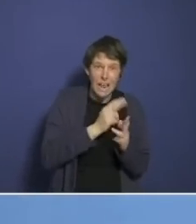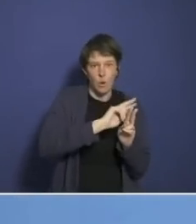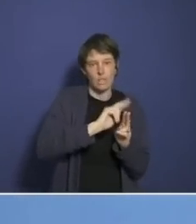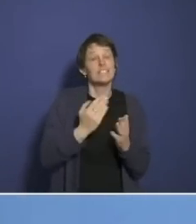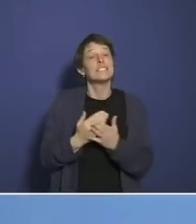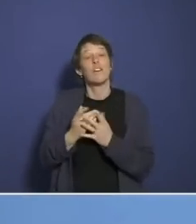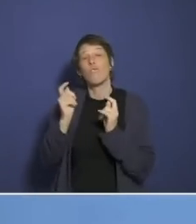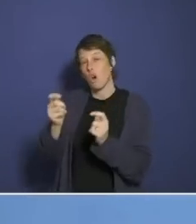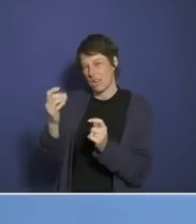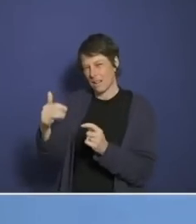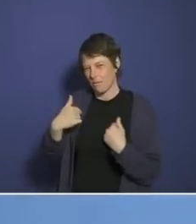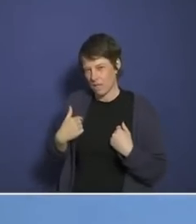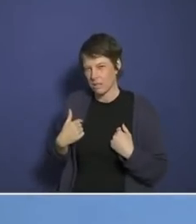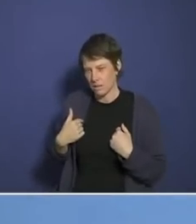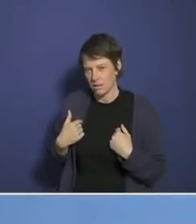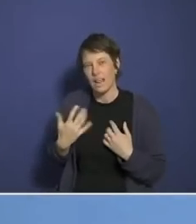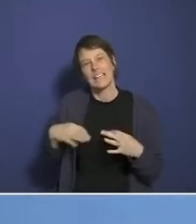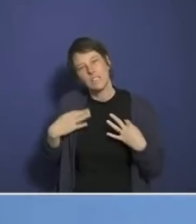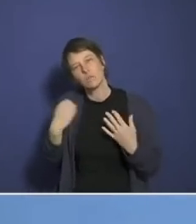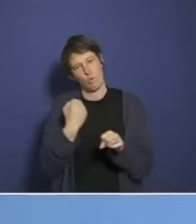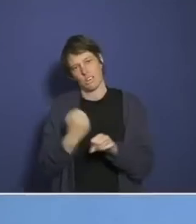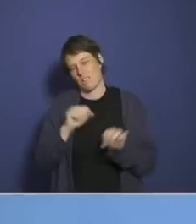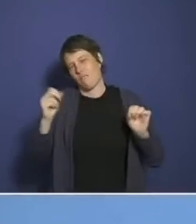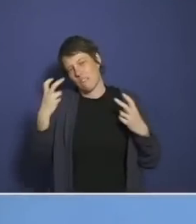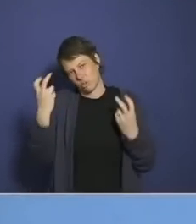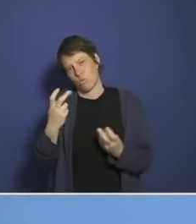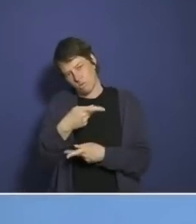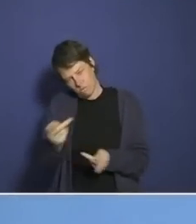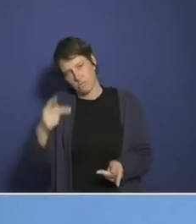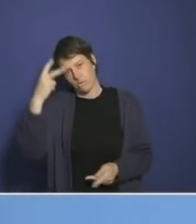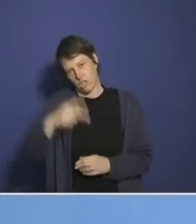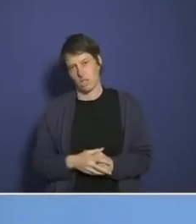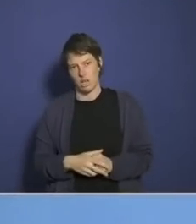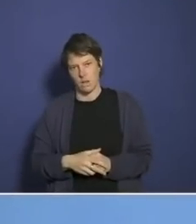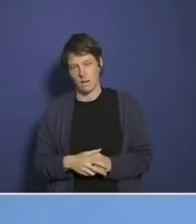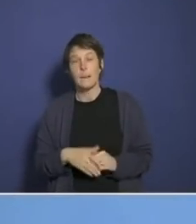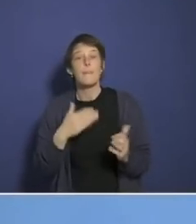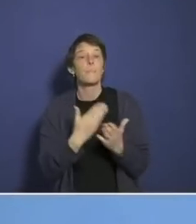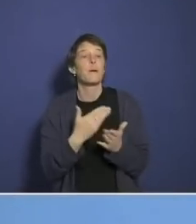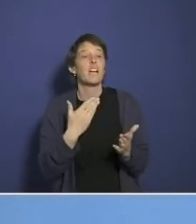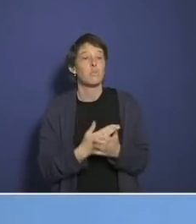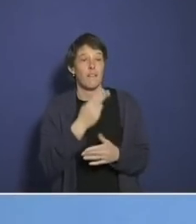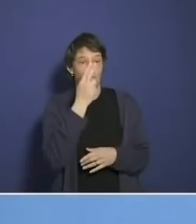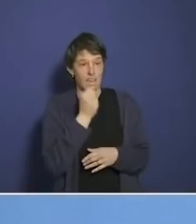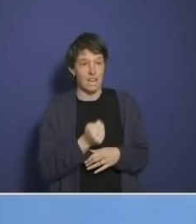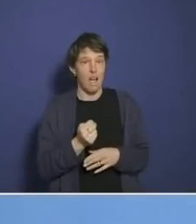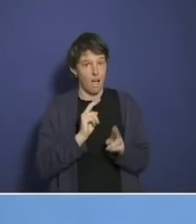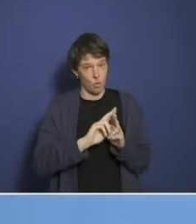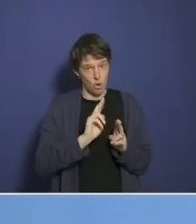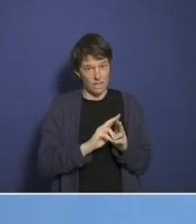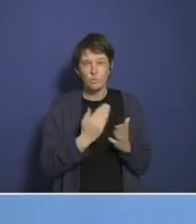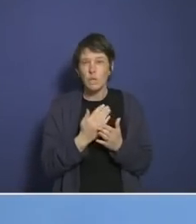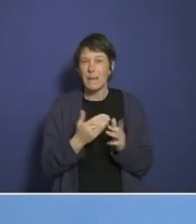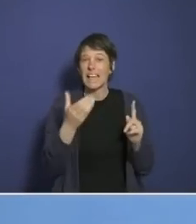denen spricht, die seiner Meinung sind. Faszinierend. Und wenn ich beispielsweise einen Fehler korrigiere, zum Beispiel bei der